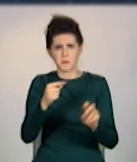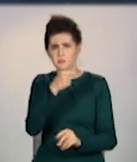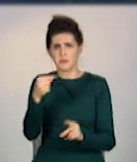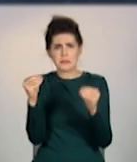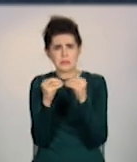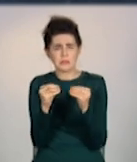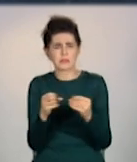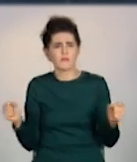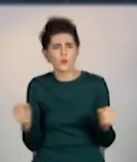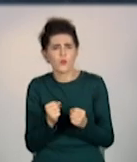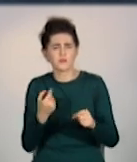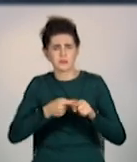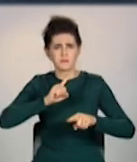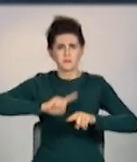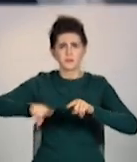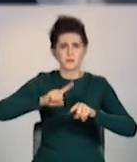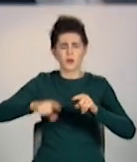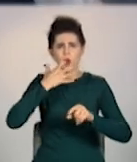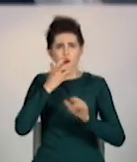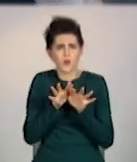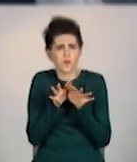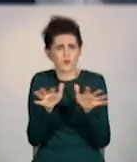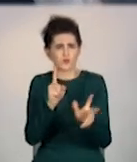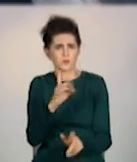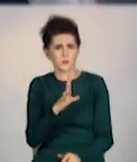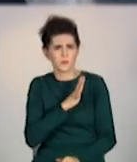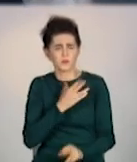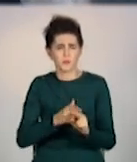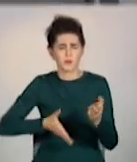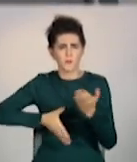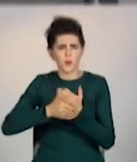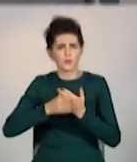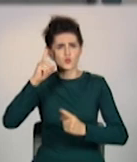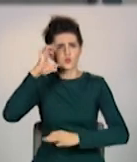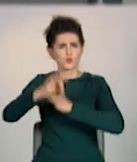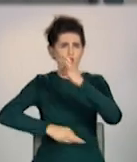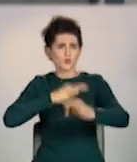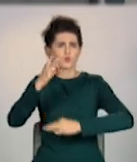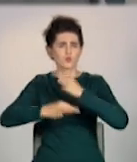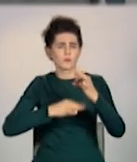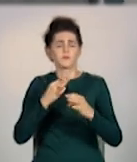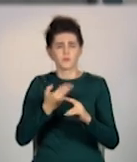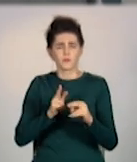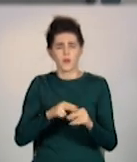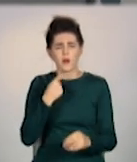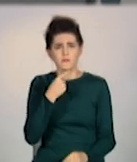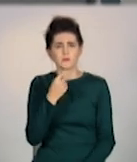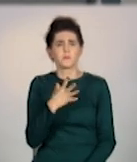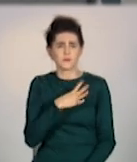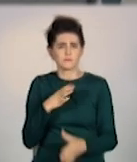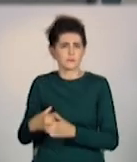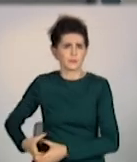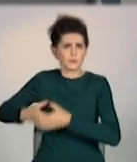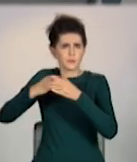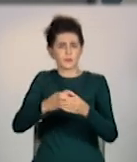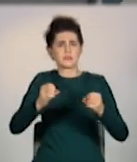рятувальники намагаються просушити оселі та цілодобово надають допомогу. Особовий склад в кількості п'ятьот чоловік прибув,